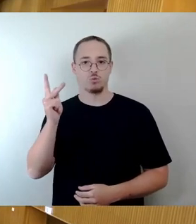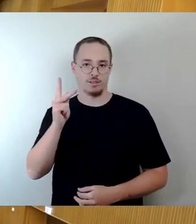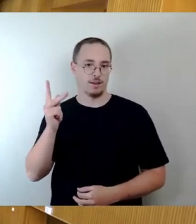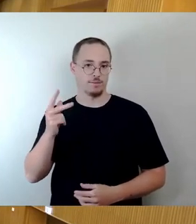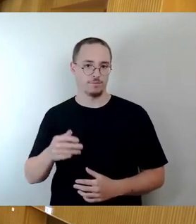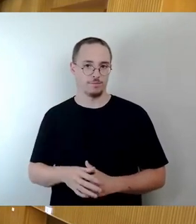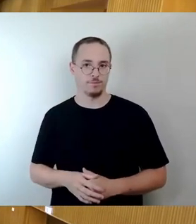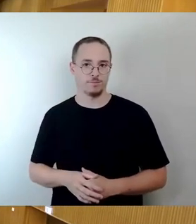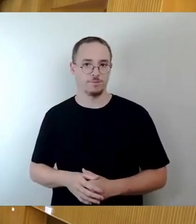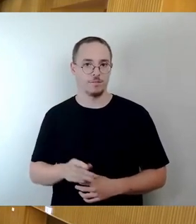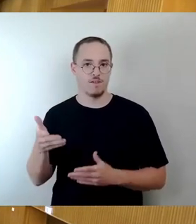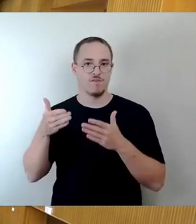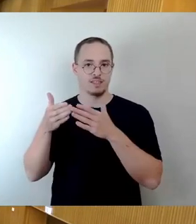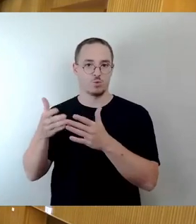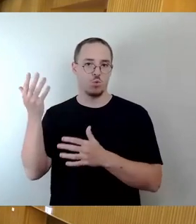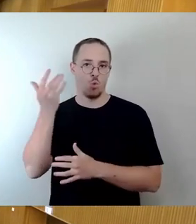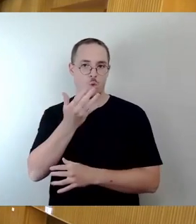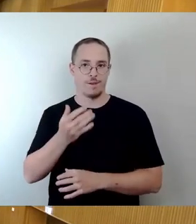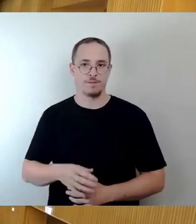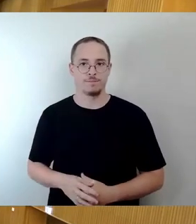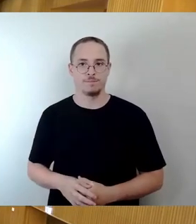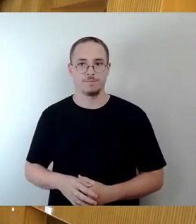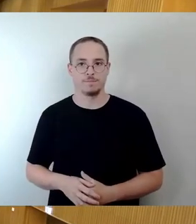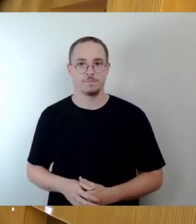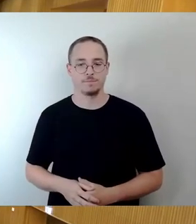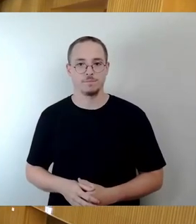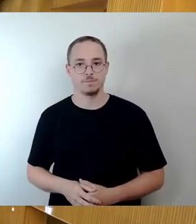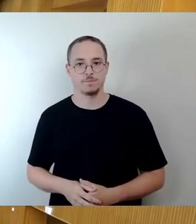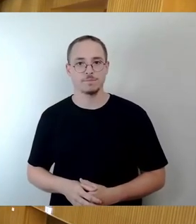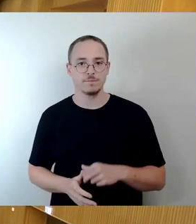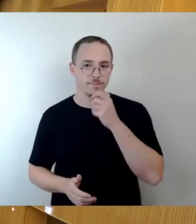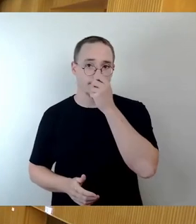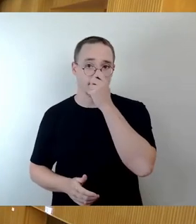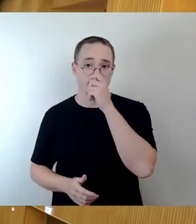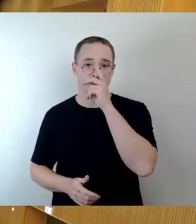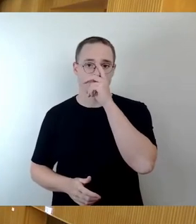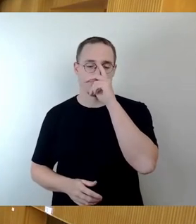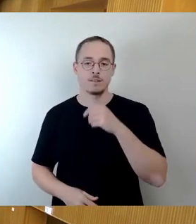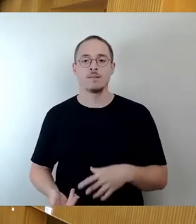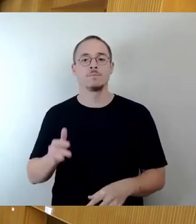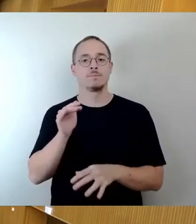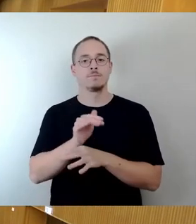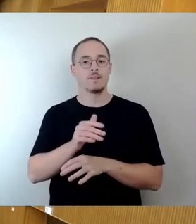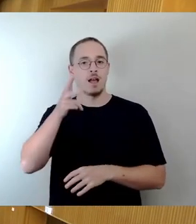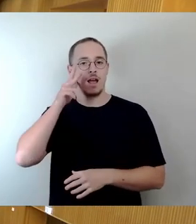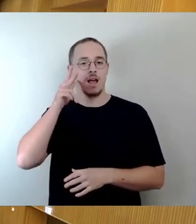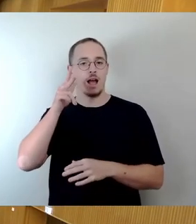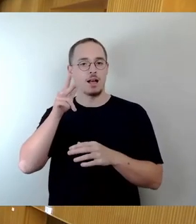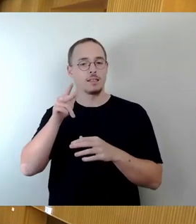Stunde beschließen. Bitte schön. Sehr geehrter Herr erster Bürgermeister, sehr geehrte Damen und Herren, liebe Gäste,